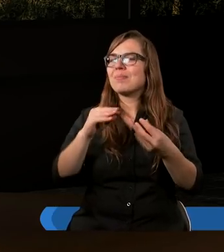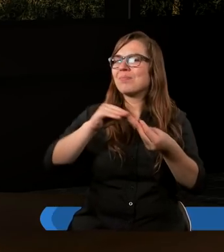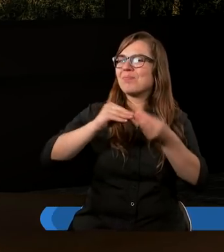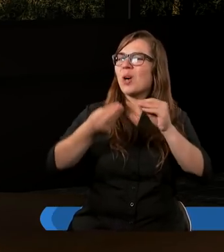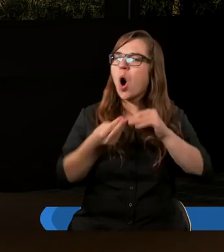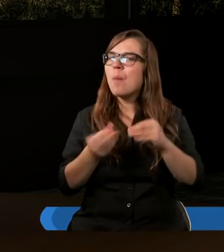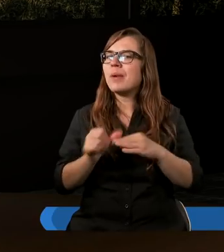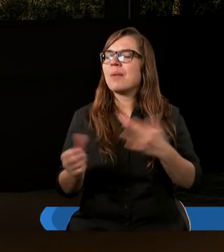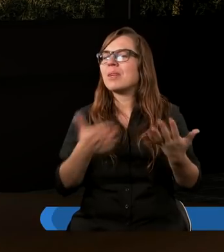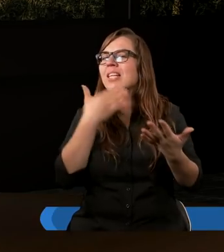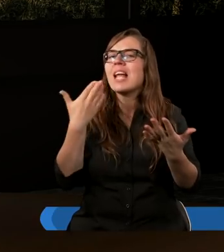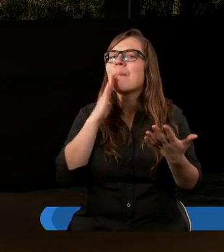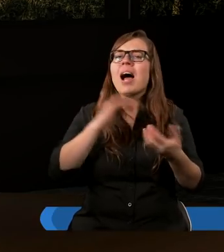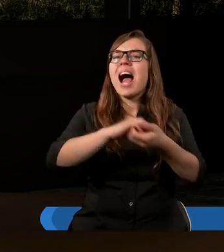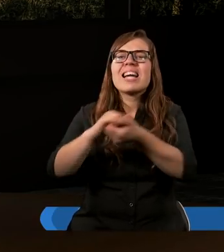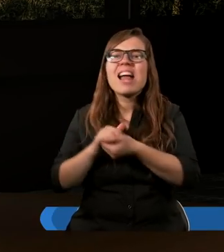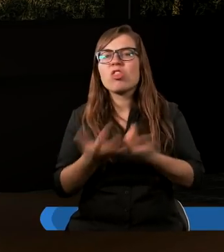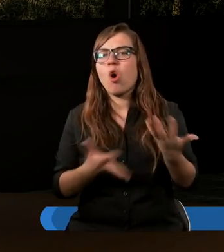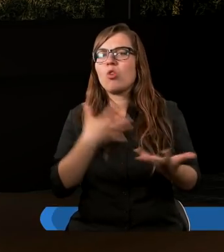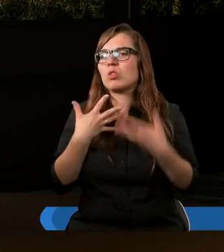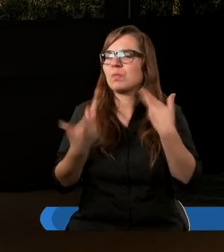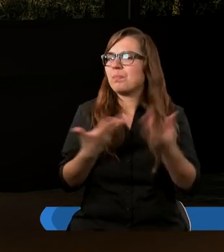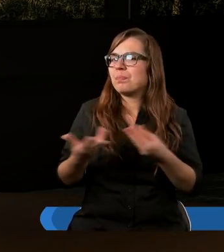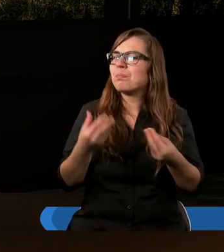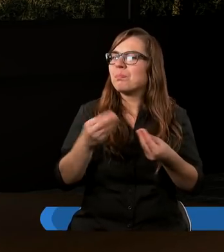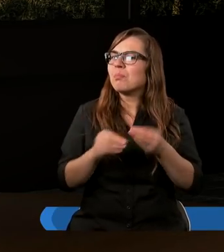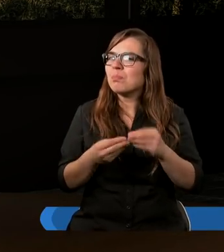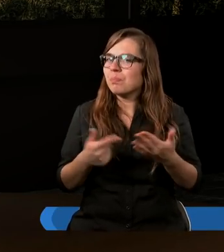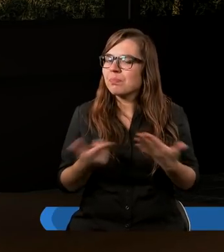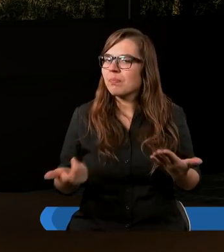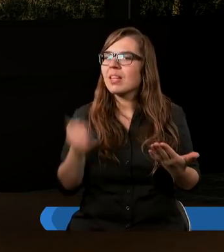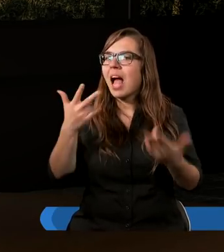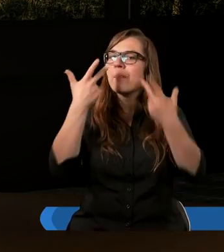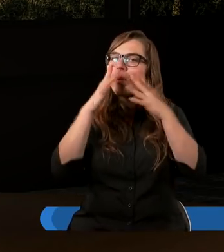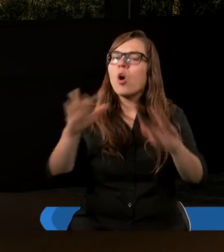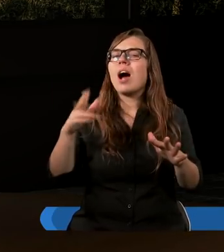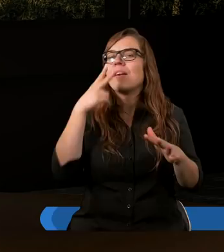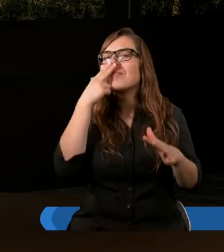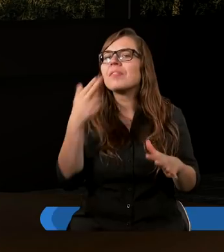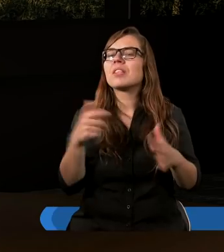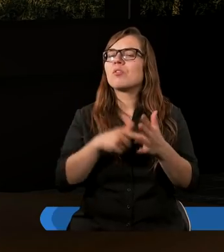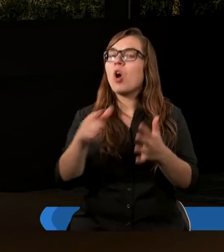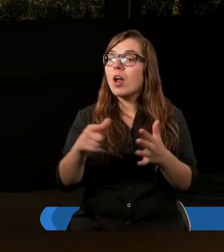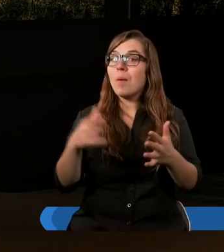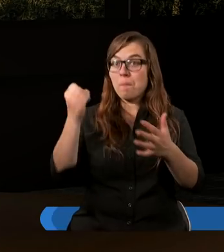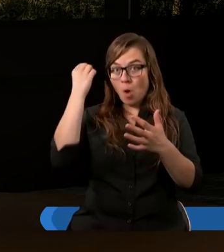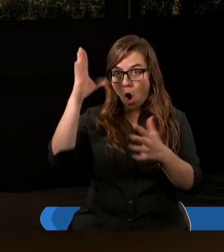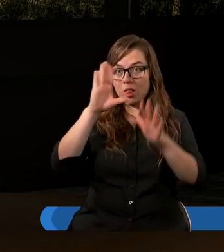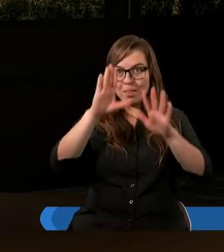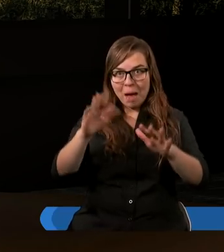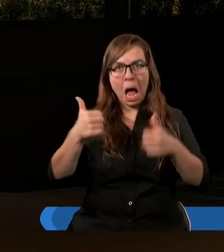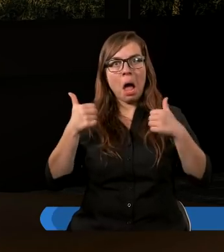że tej jedności nie utrzymamy. Ważne jest właśnie to, że cały czas Panu pokazuje, że On jest Ten, który obdarza mądrością,